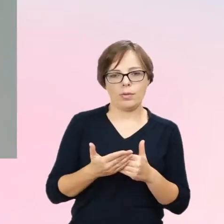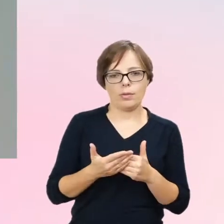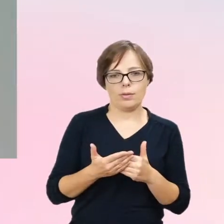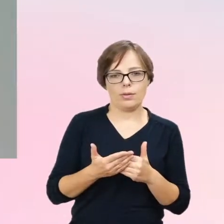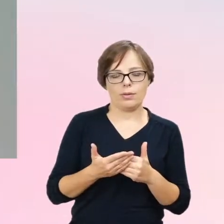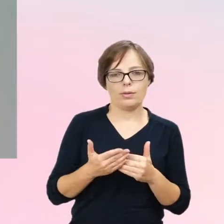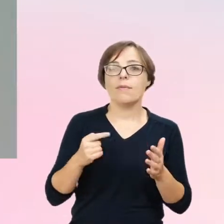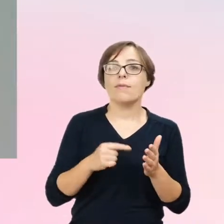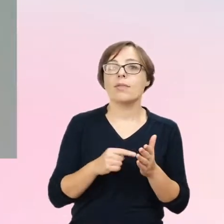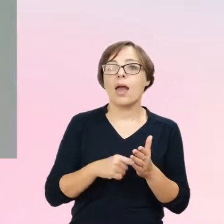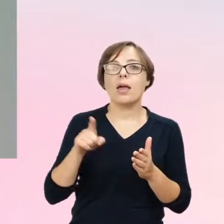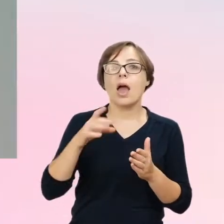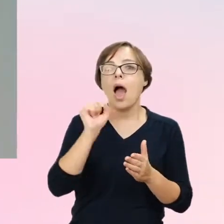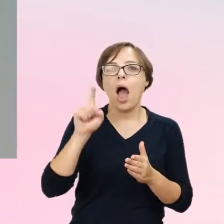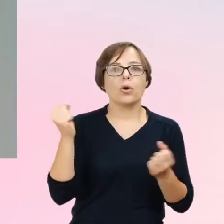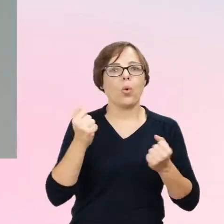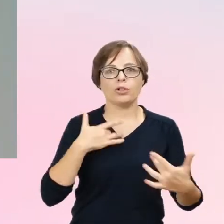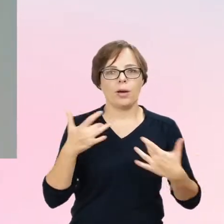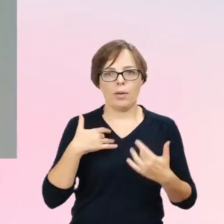takiego poważnego cierpienia.